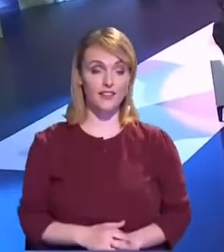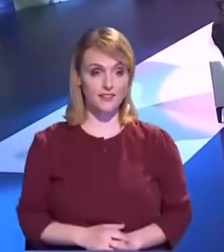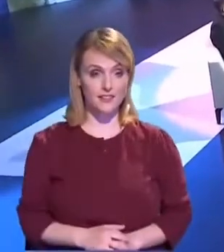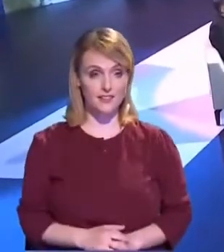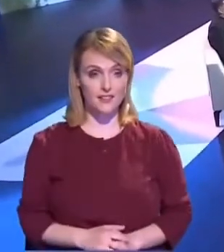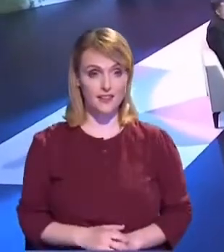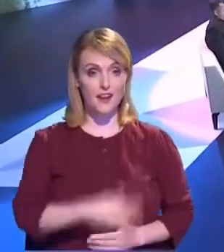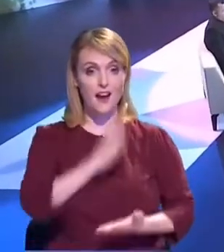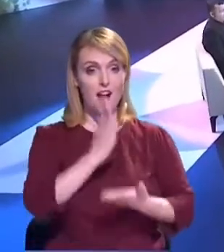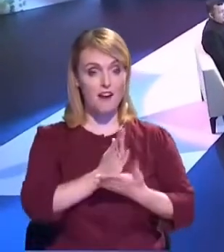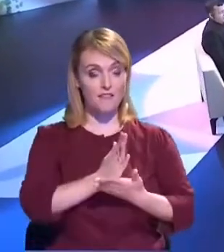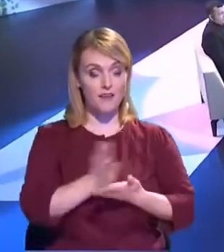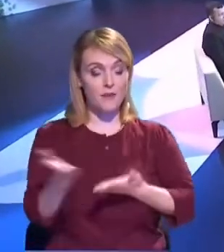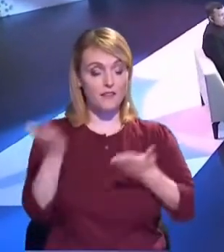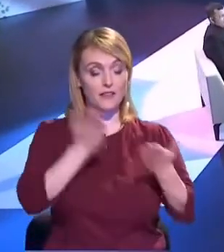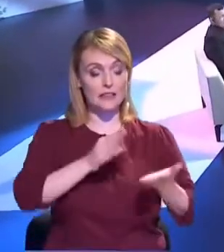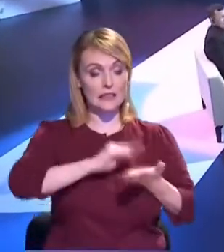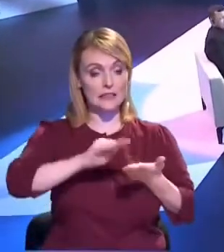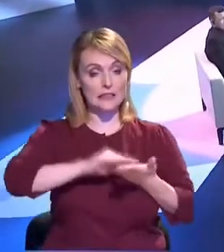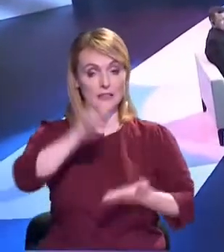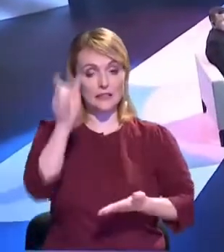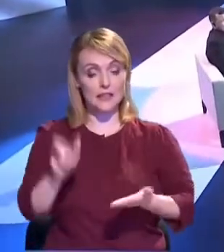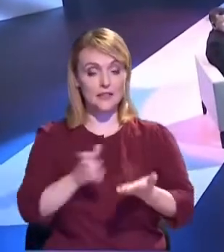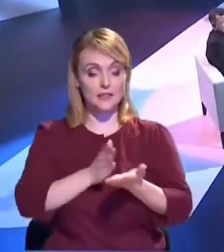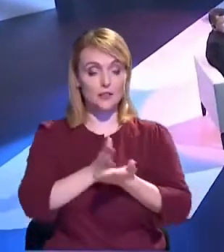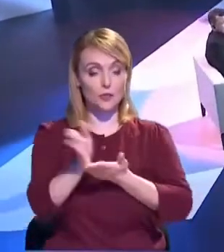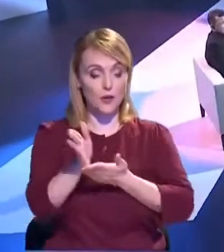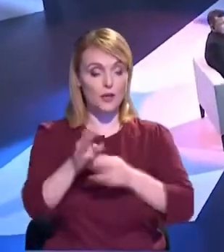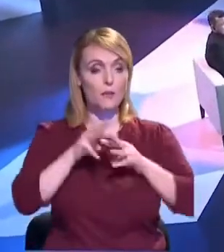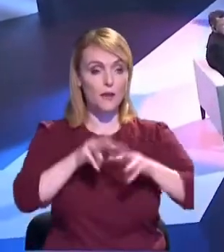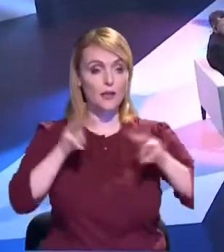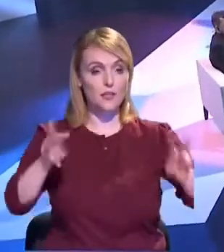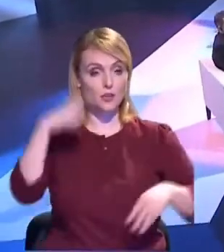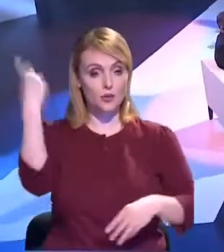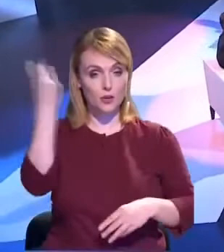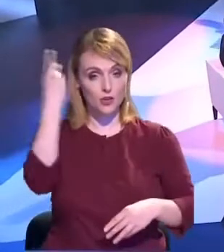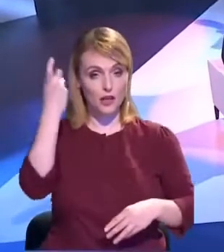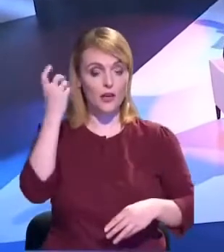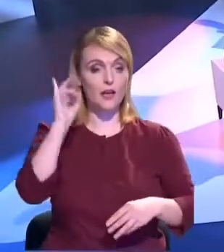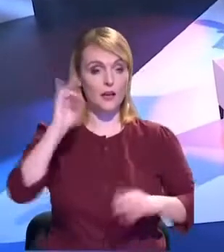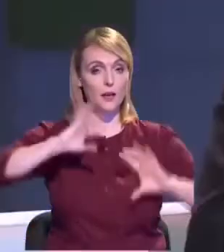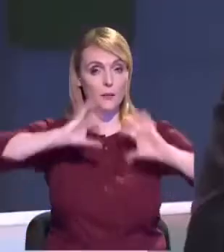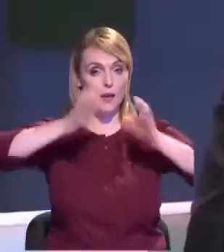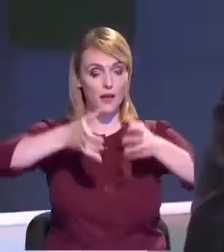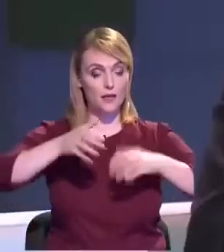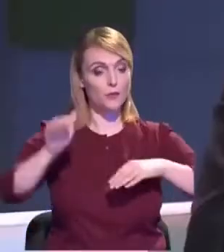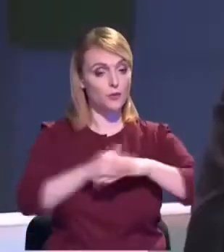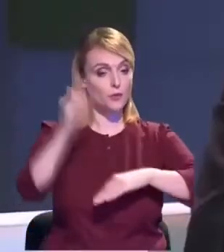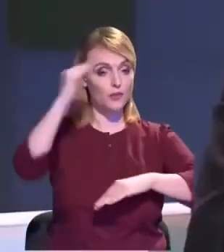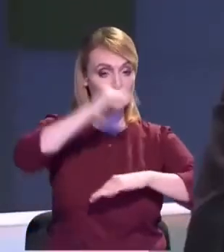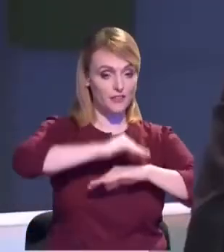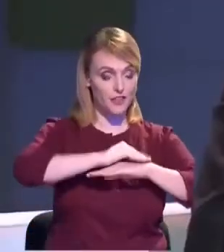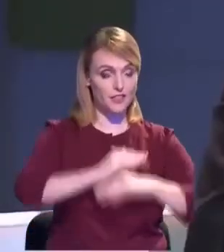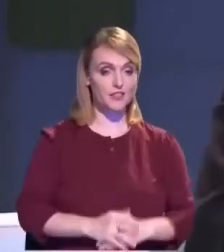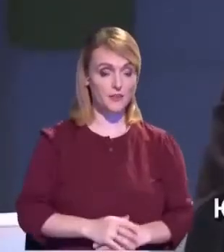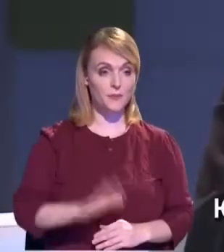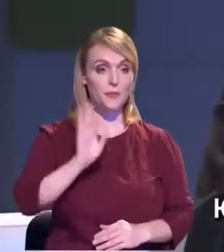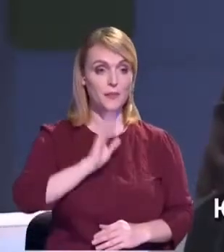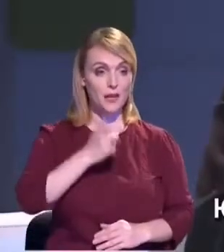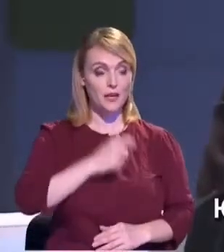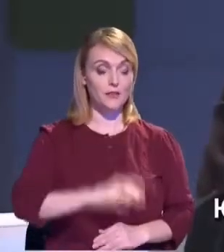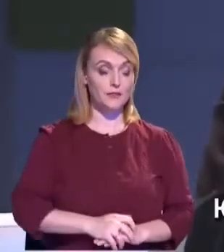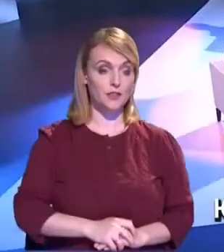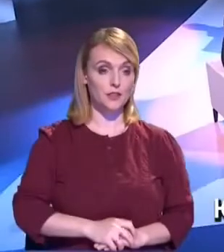Andros, secretar de stat, Ministerul Agriculturii, Dezvoltării Regionale și Mediului. Bună seara! Bună seara! Doamna